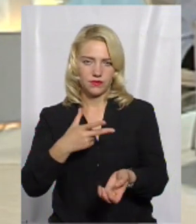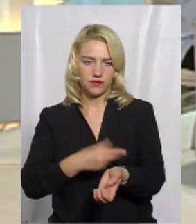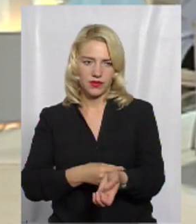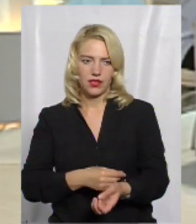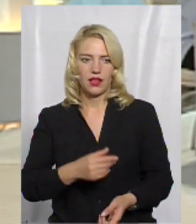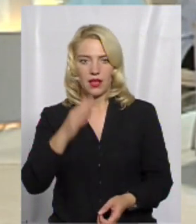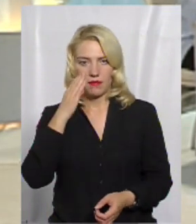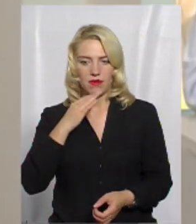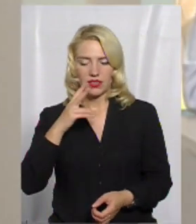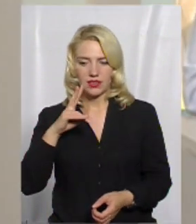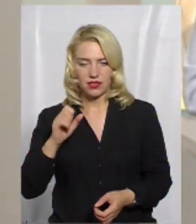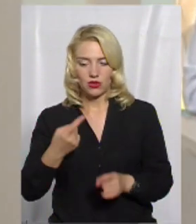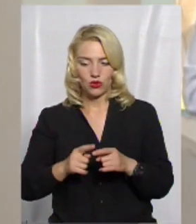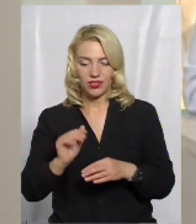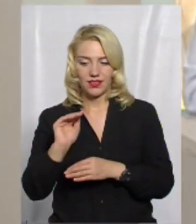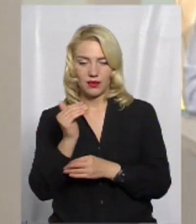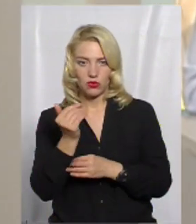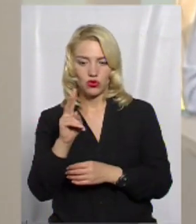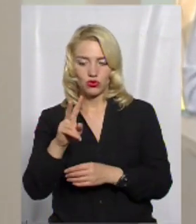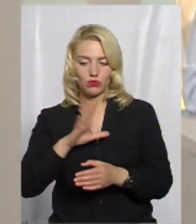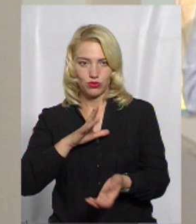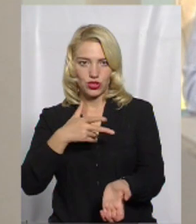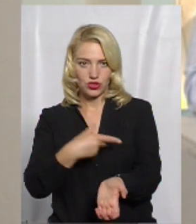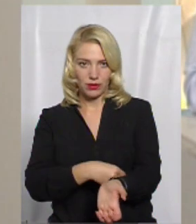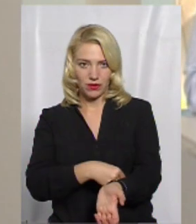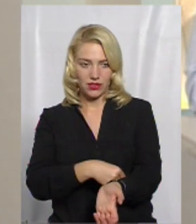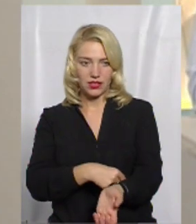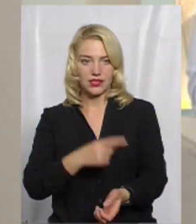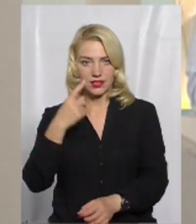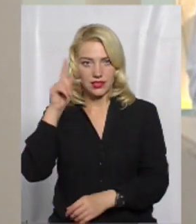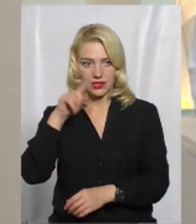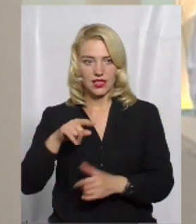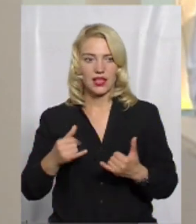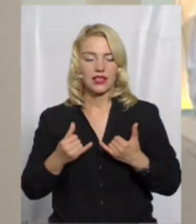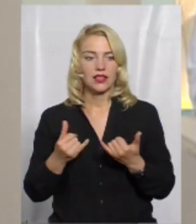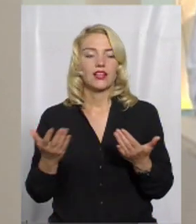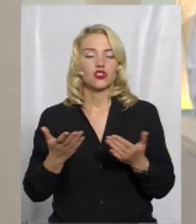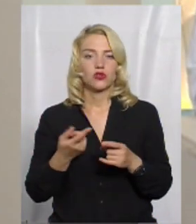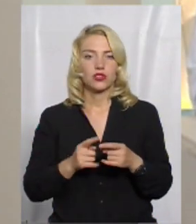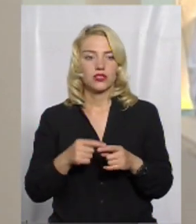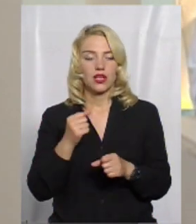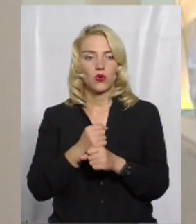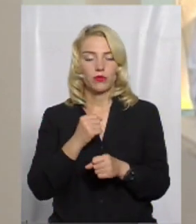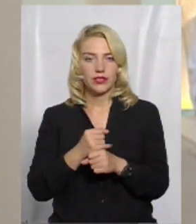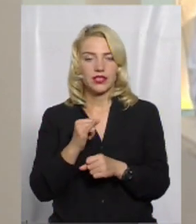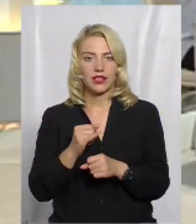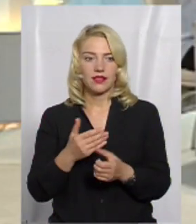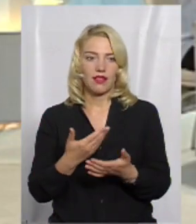Батько того немовлята, якого щеплювали, знає, для чого це робиться. І, напевно,